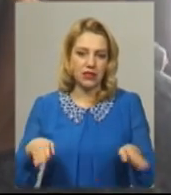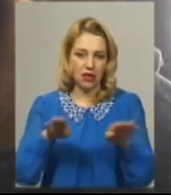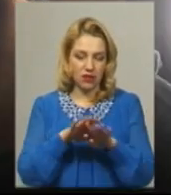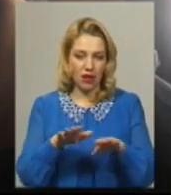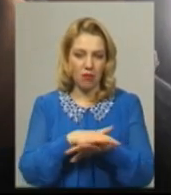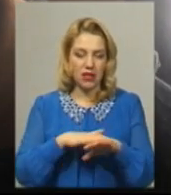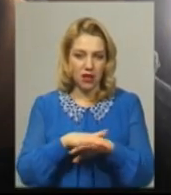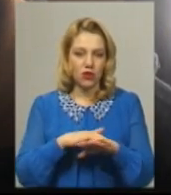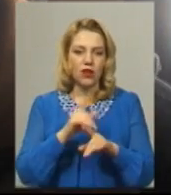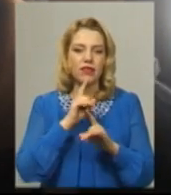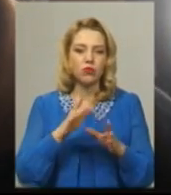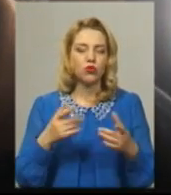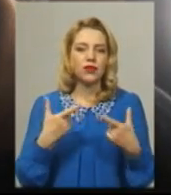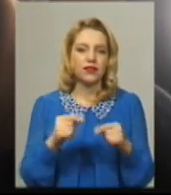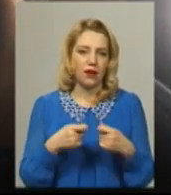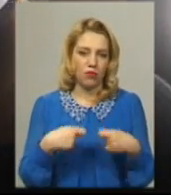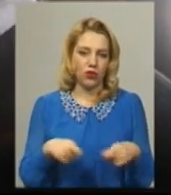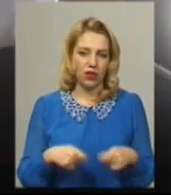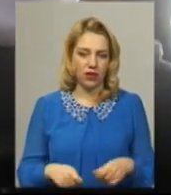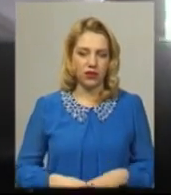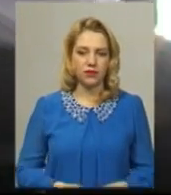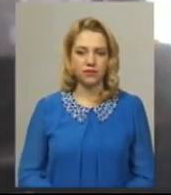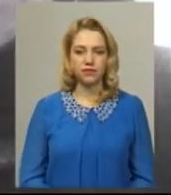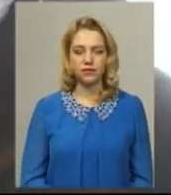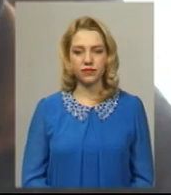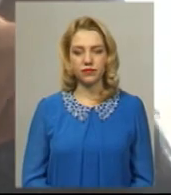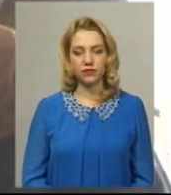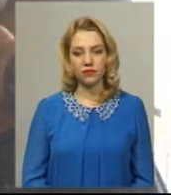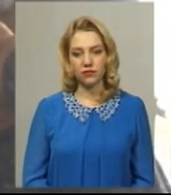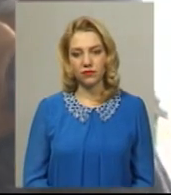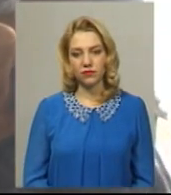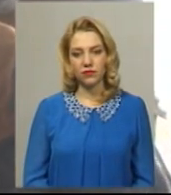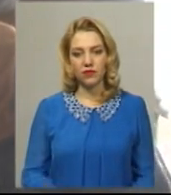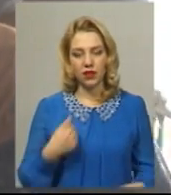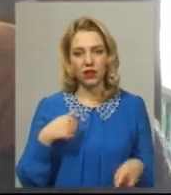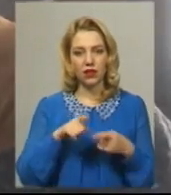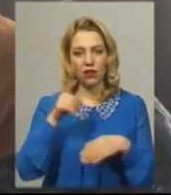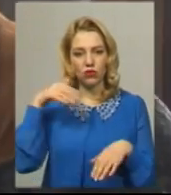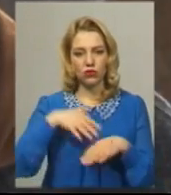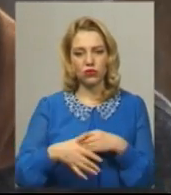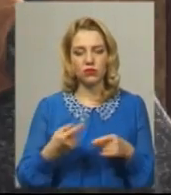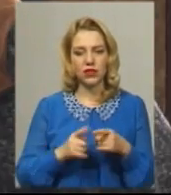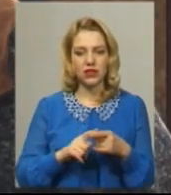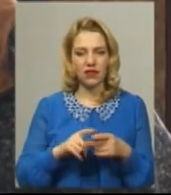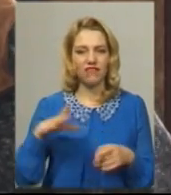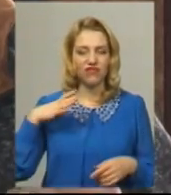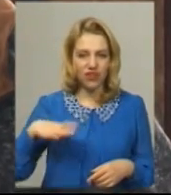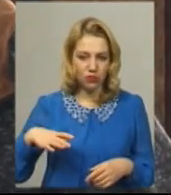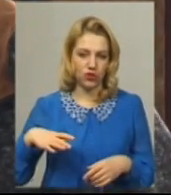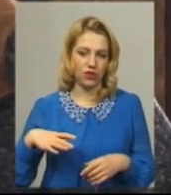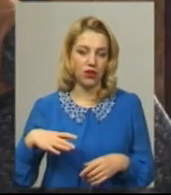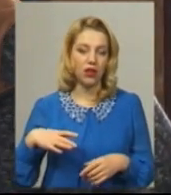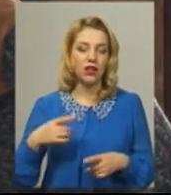Зараз так нелегко, що ми ще в мінусну пішли. Ну, так це, я розумію, що це вимушена міра. Ми